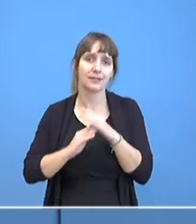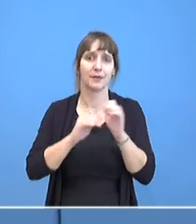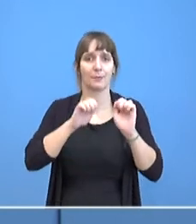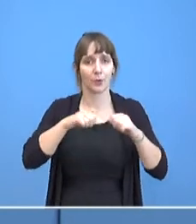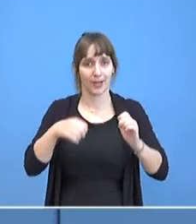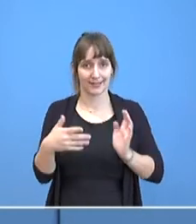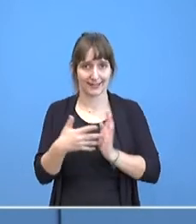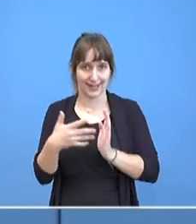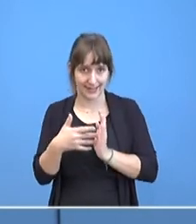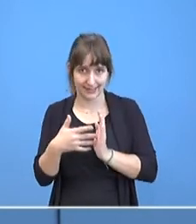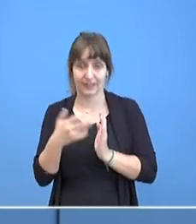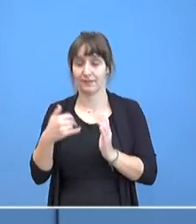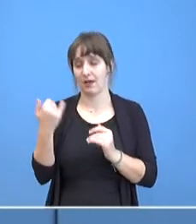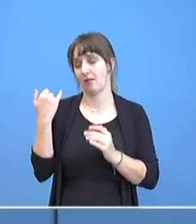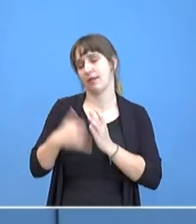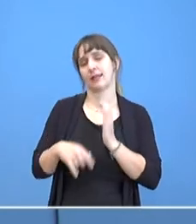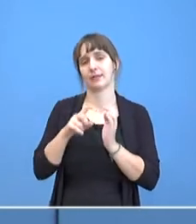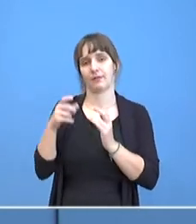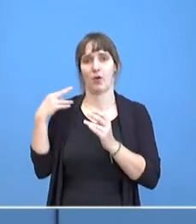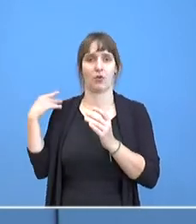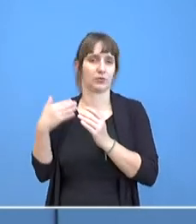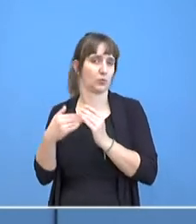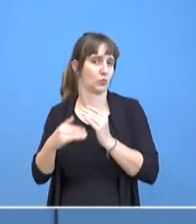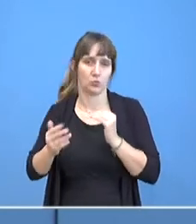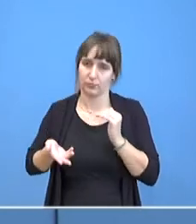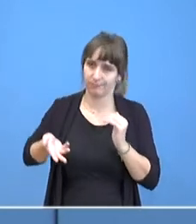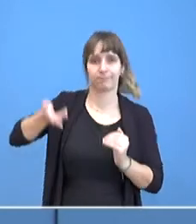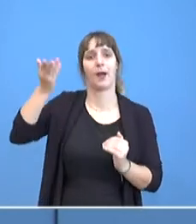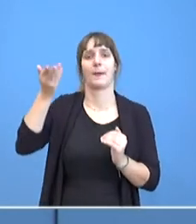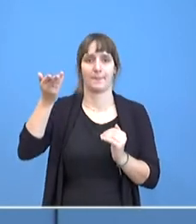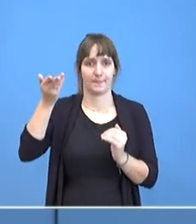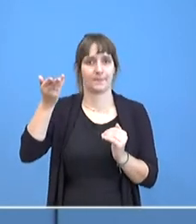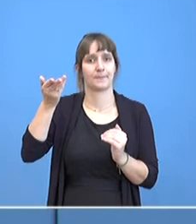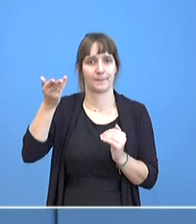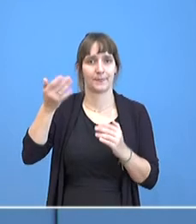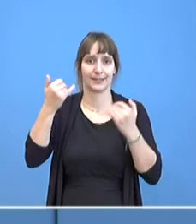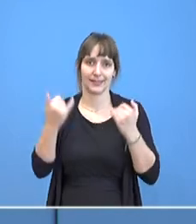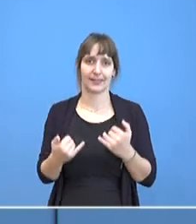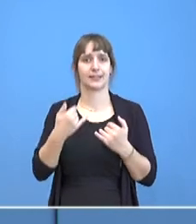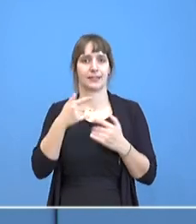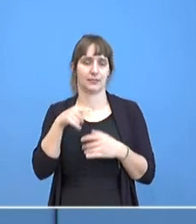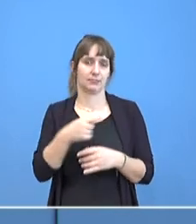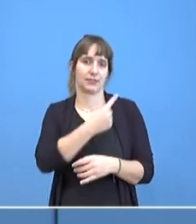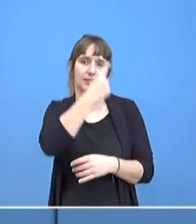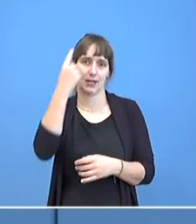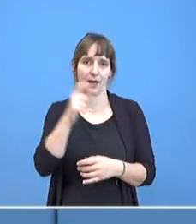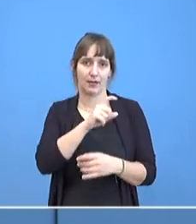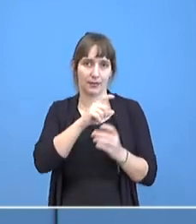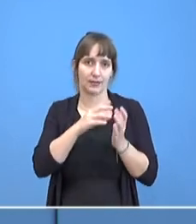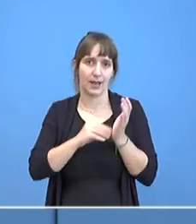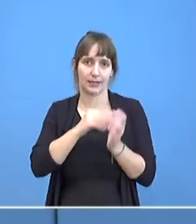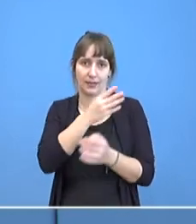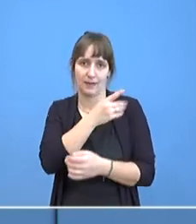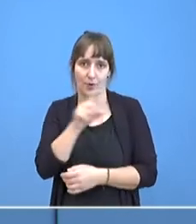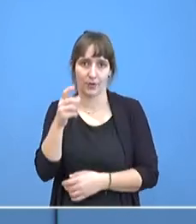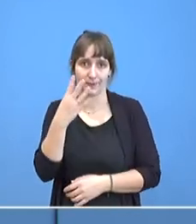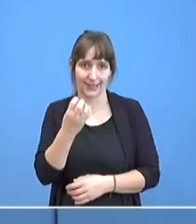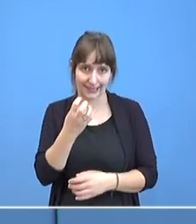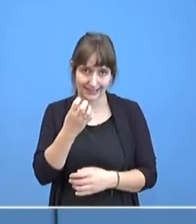haben sich in den letzten Wochen deutlich erhöht. der 40. Kalenderwoche werden die Kapazitäten von mindestens 1